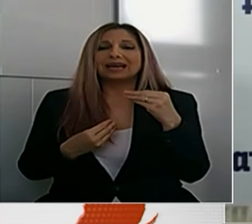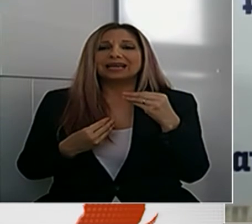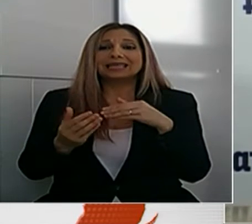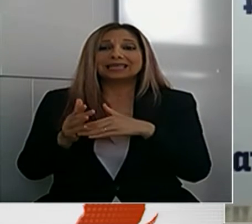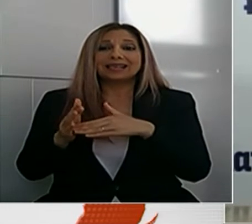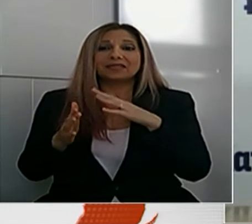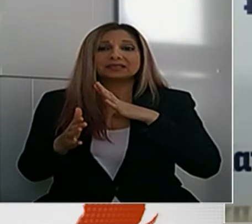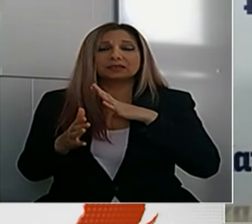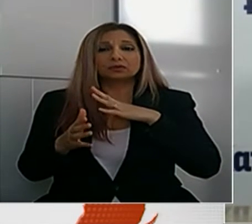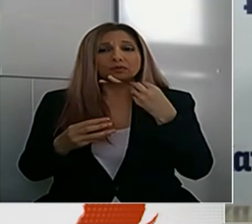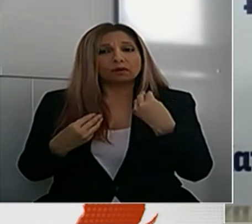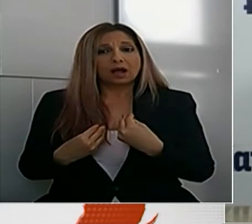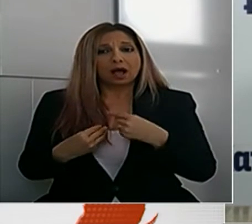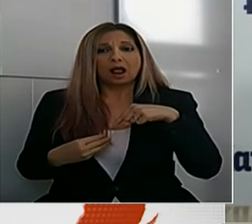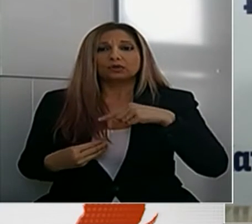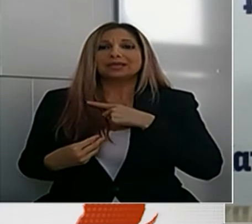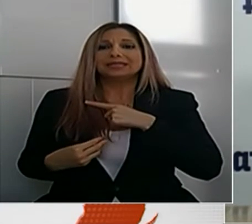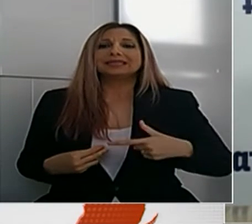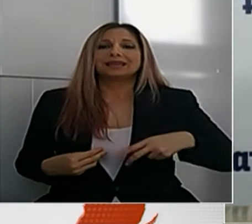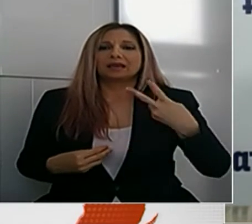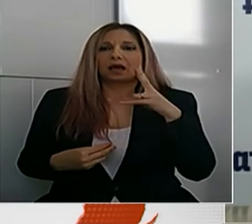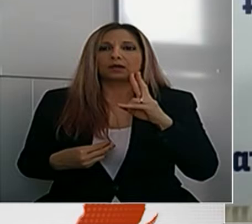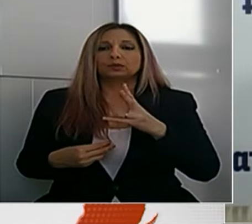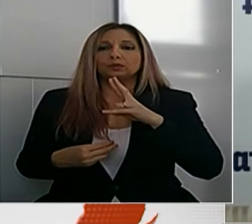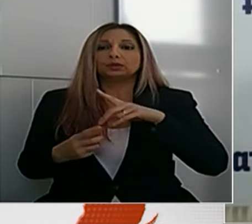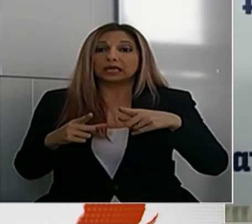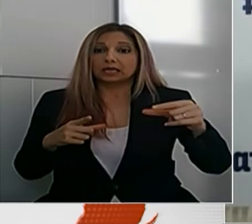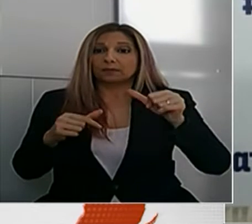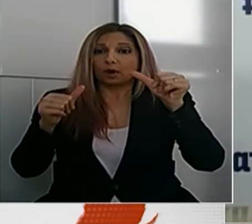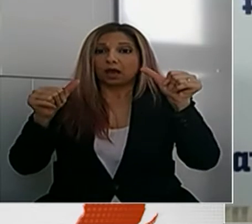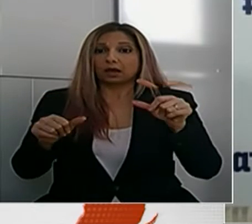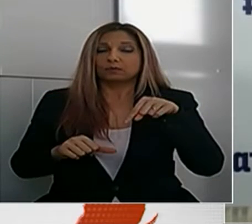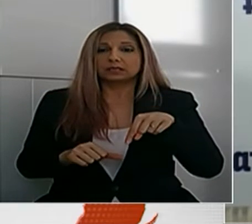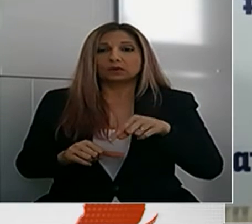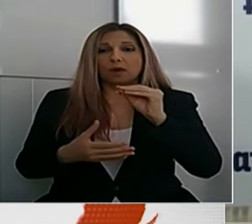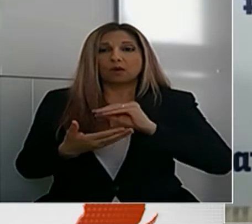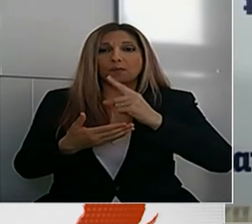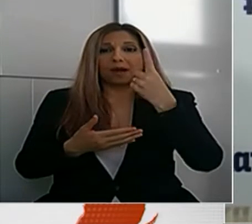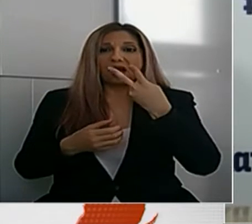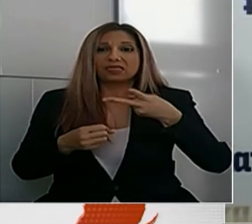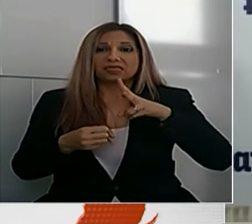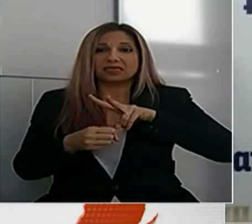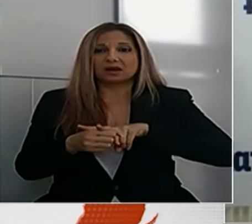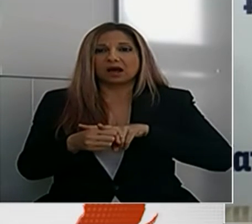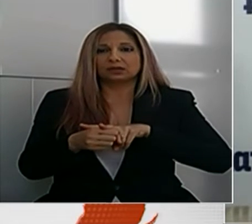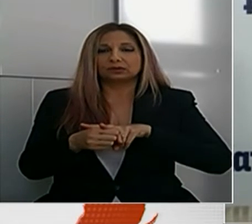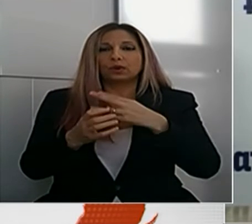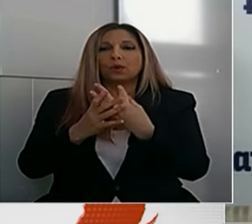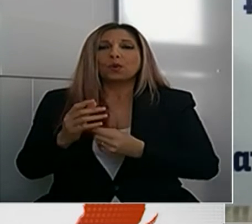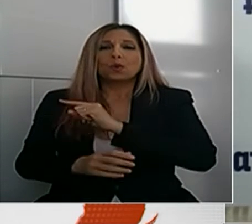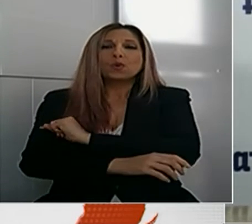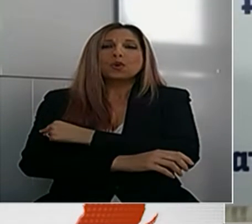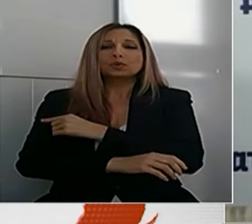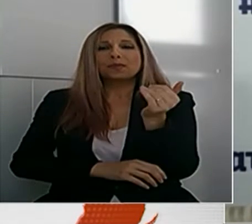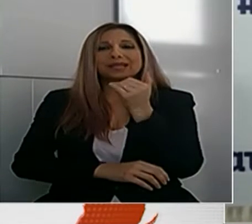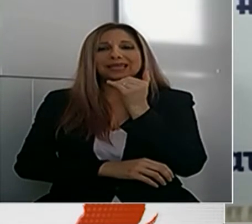πλήρως. Στη χώρα μας ανακοινώνουμε σήμερα ακόμα ένα θάνατο ασθενούς που νοσηλευόταν στη Μονάδα Εντατικής Θεραπείας του